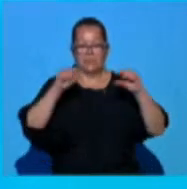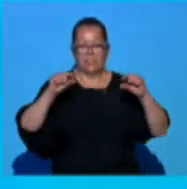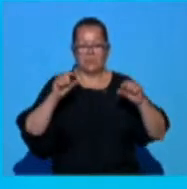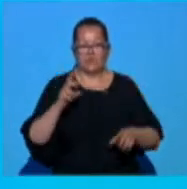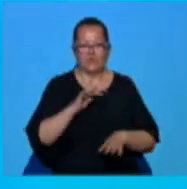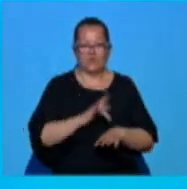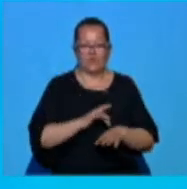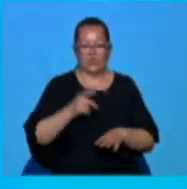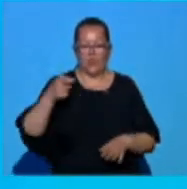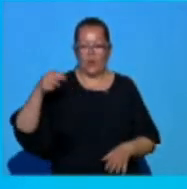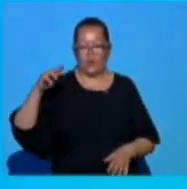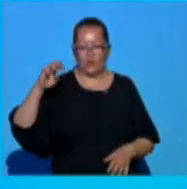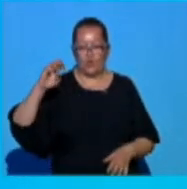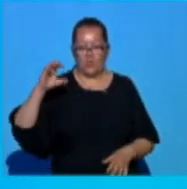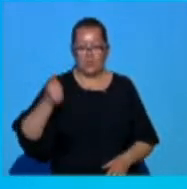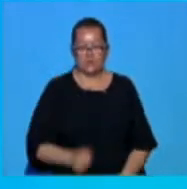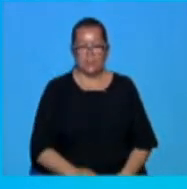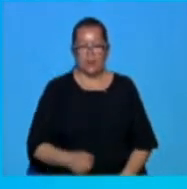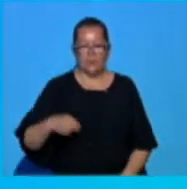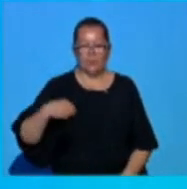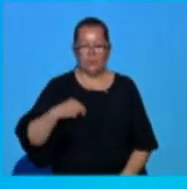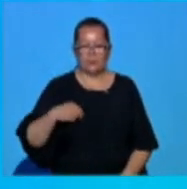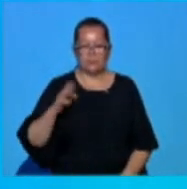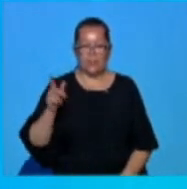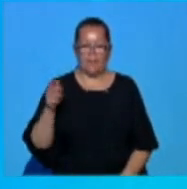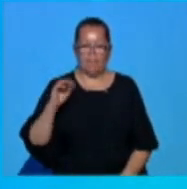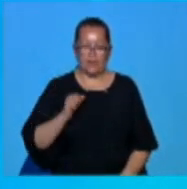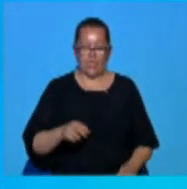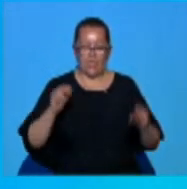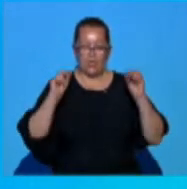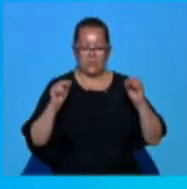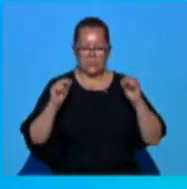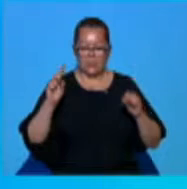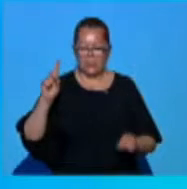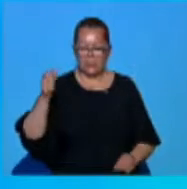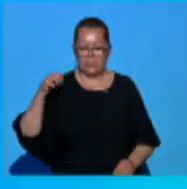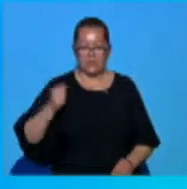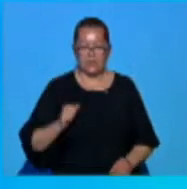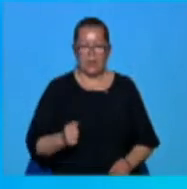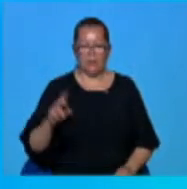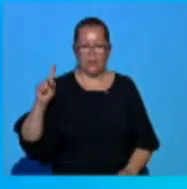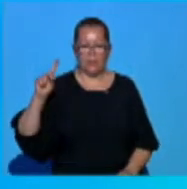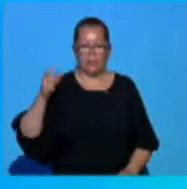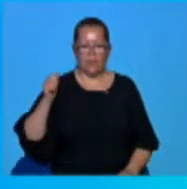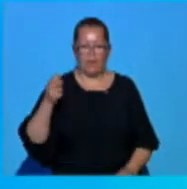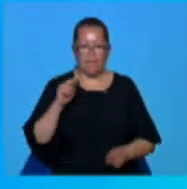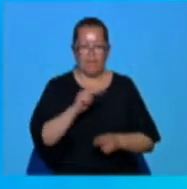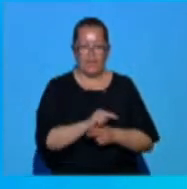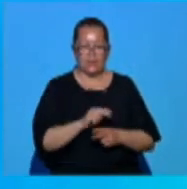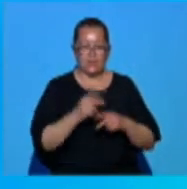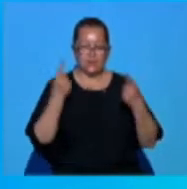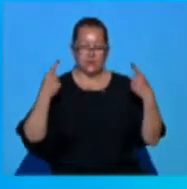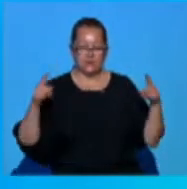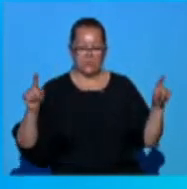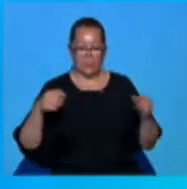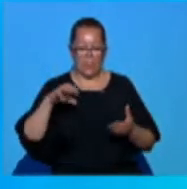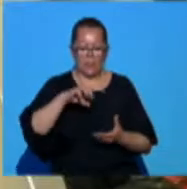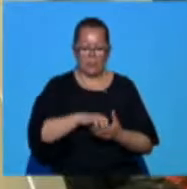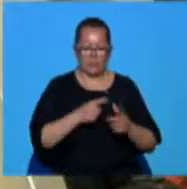cauza din partea Universității Constantin Brâncuș. Antrenorul celor de la Dinamo Chiev a participat la ceremonia care a avut loc la Târgu Jiu.